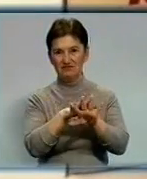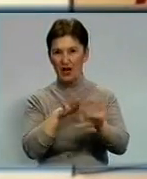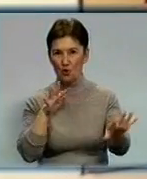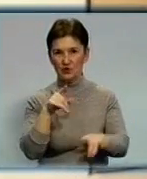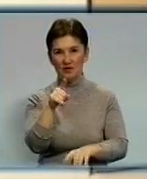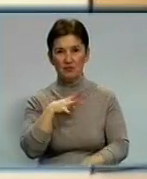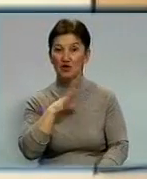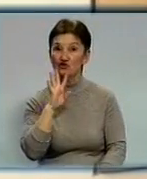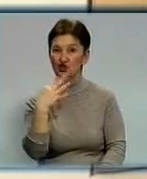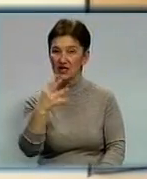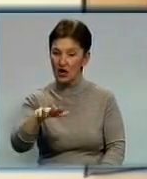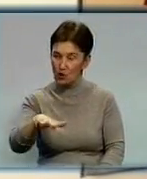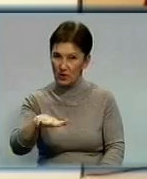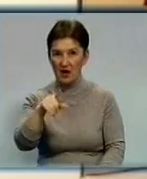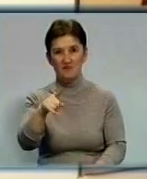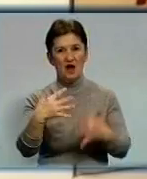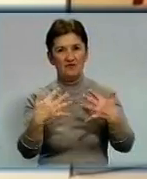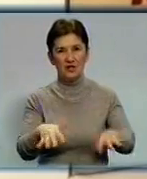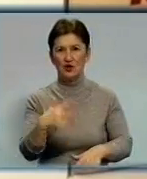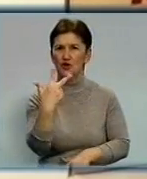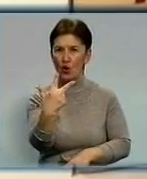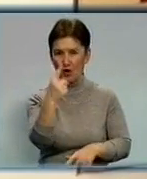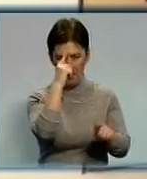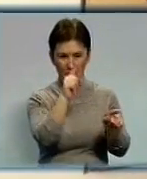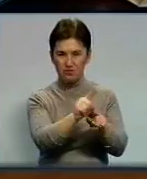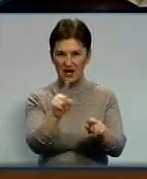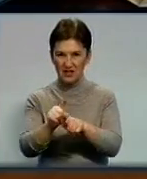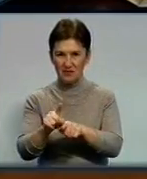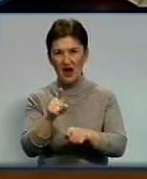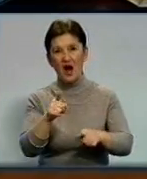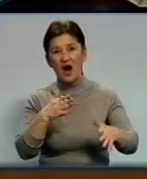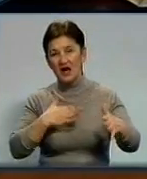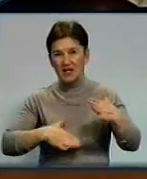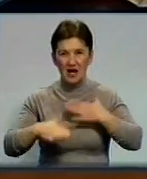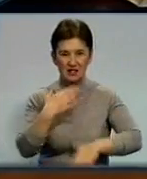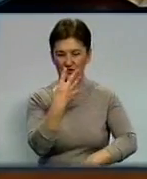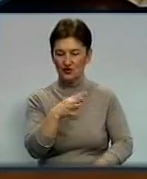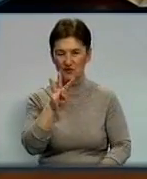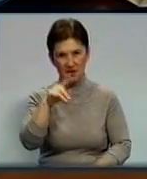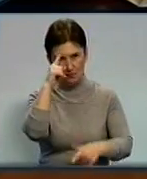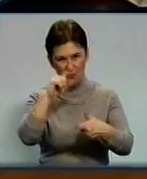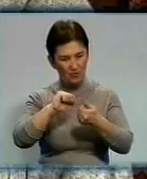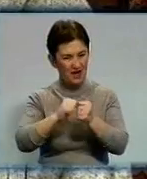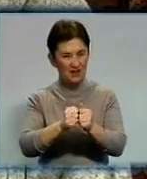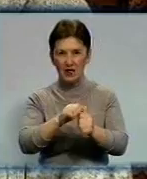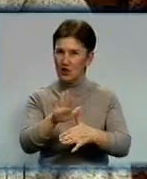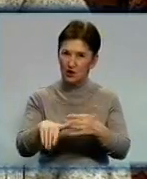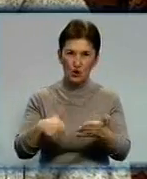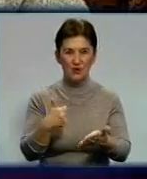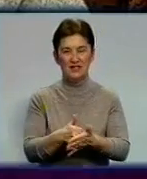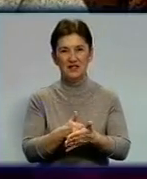роки. Під час великої вітчизняної вона втратила трьох братів. Говорить, радість Кіровоградці у 44-му пам'ятає і досі. Це